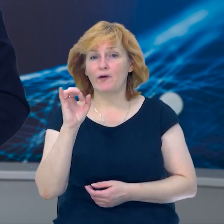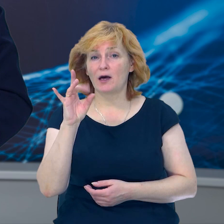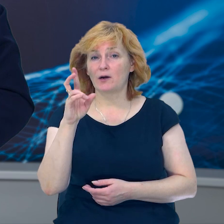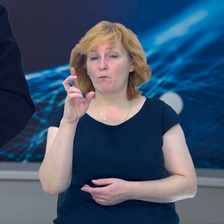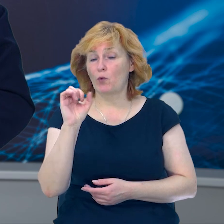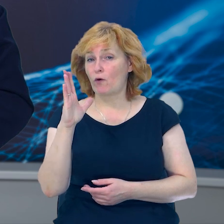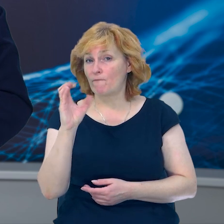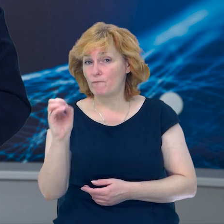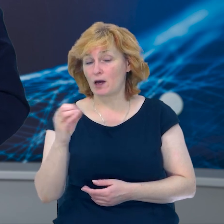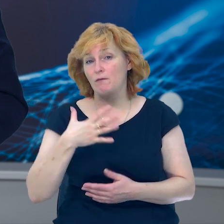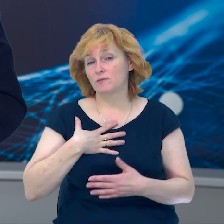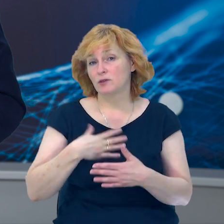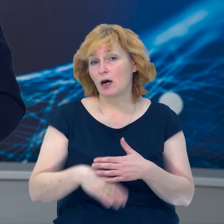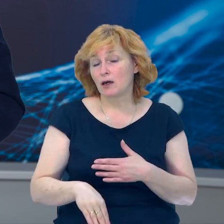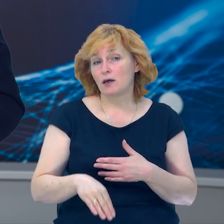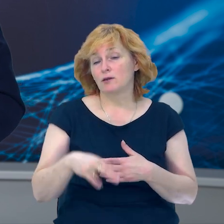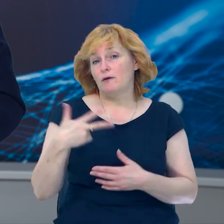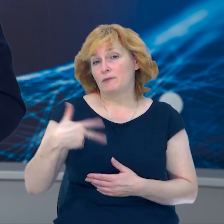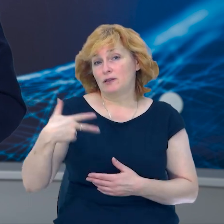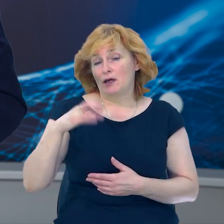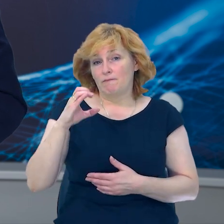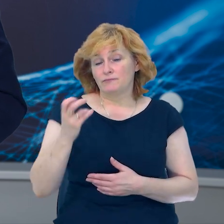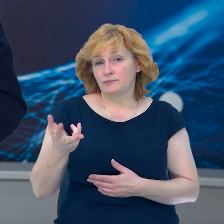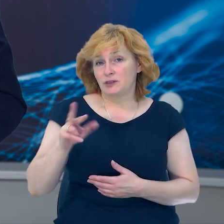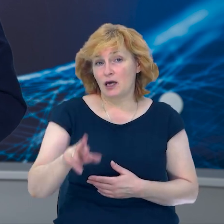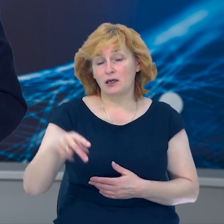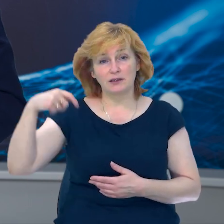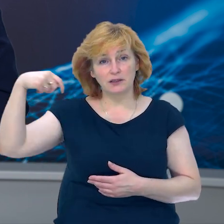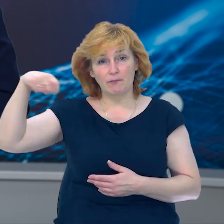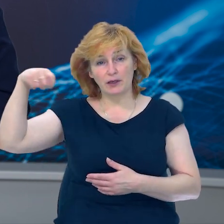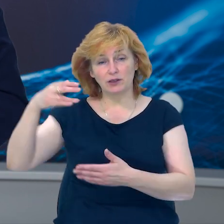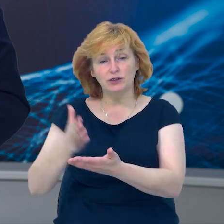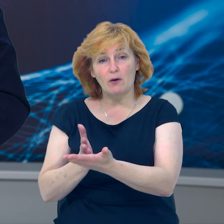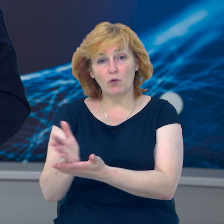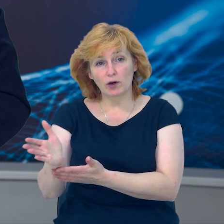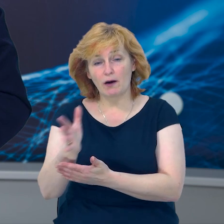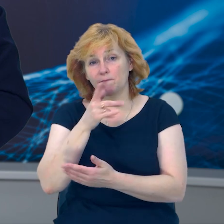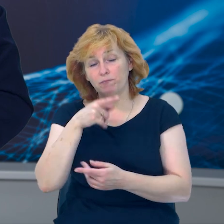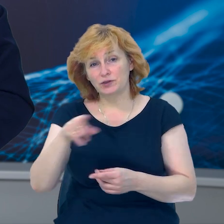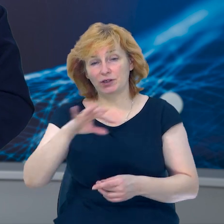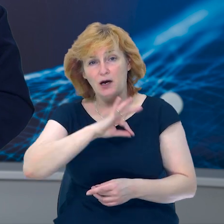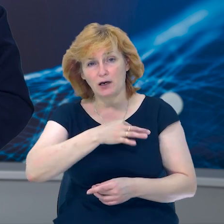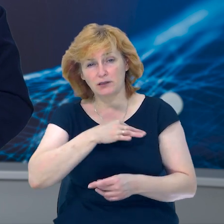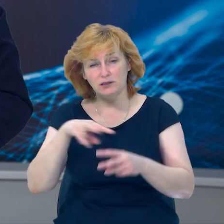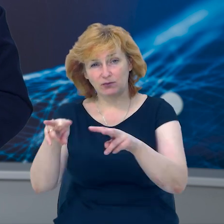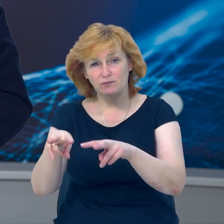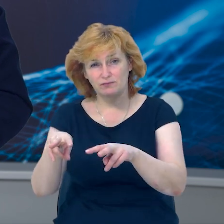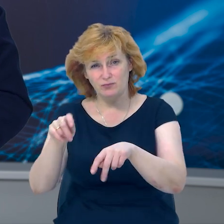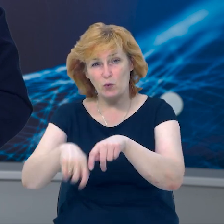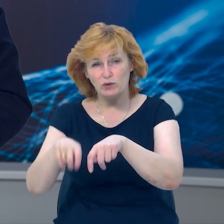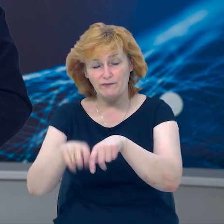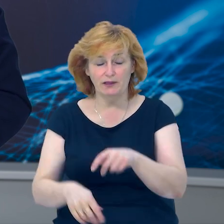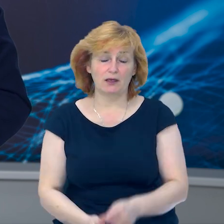Загинув Андрій Юрченко 30 серпня на Запорізькому напрямку під час розвідки. Детальніше в сюжеті